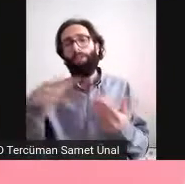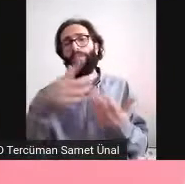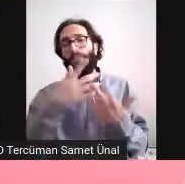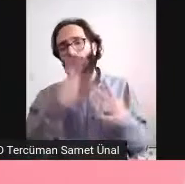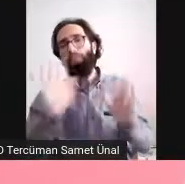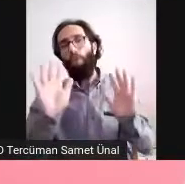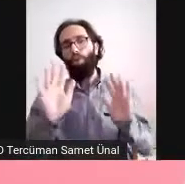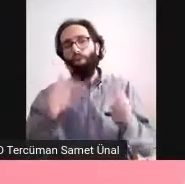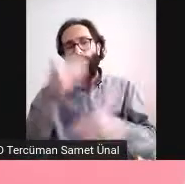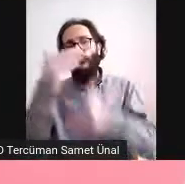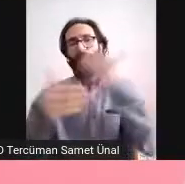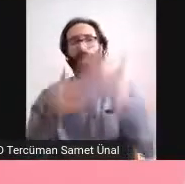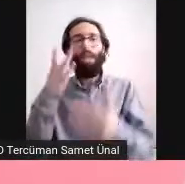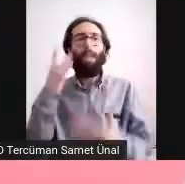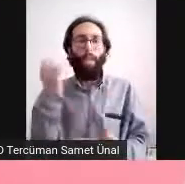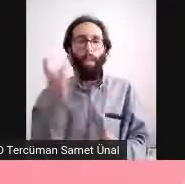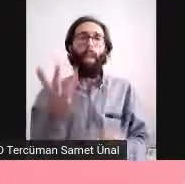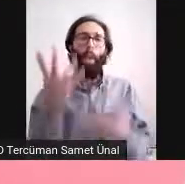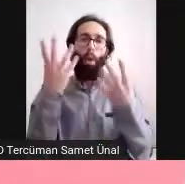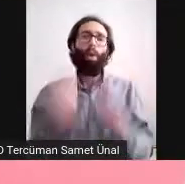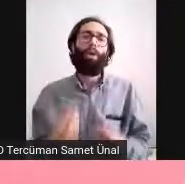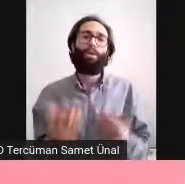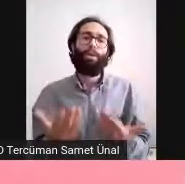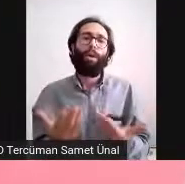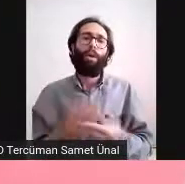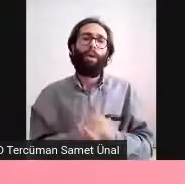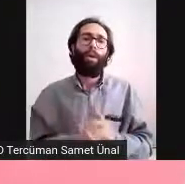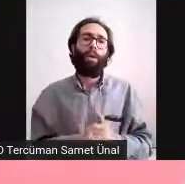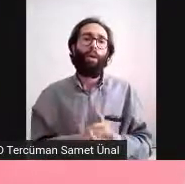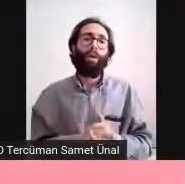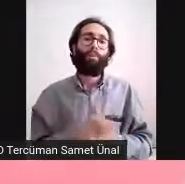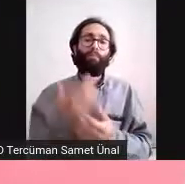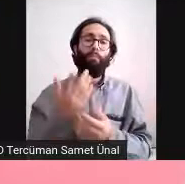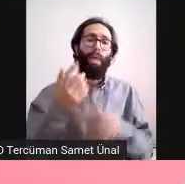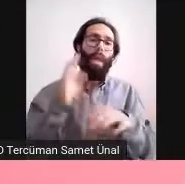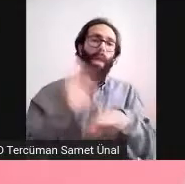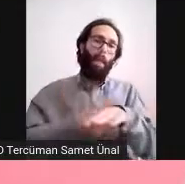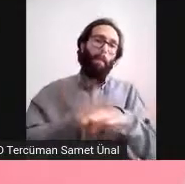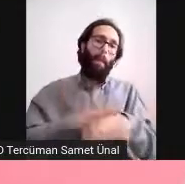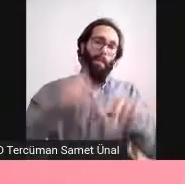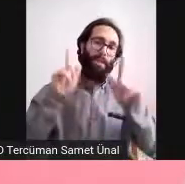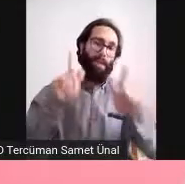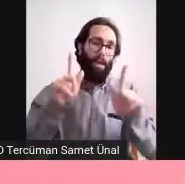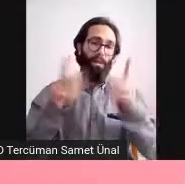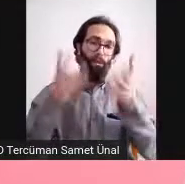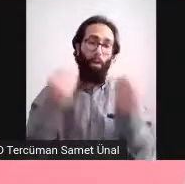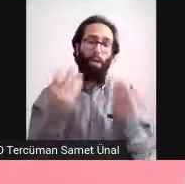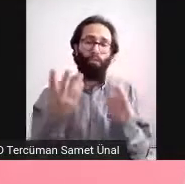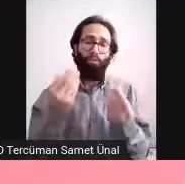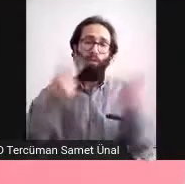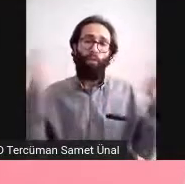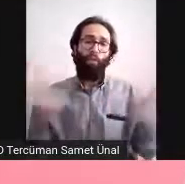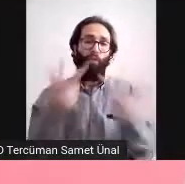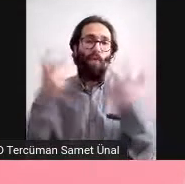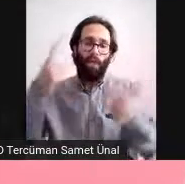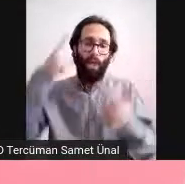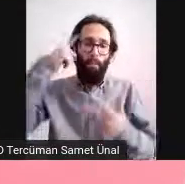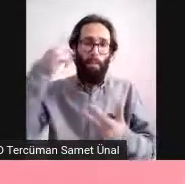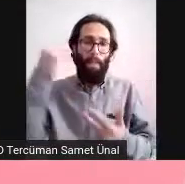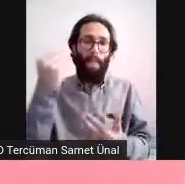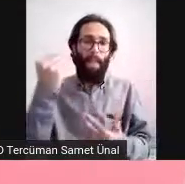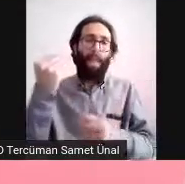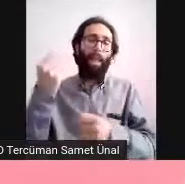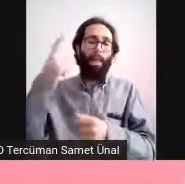Yapılacaklar da açıkçası daha fazla veri toplanması gerekiyor. Yani